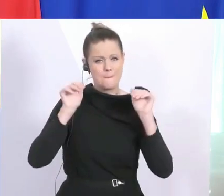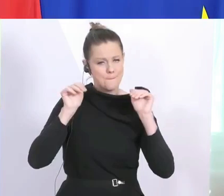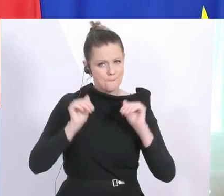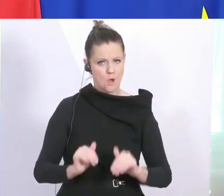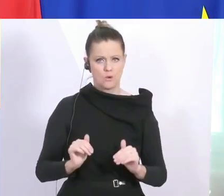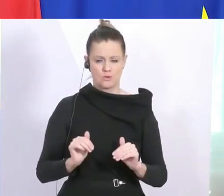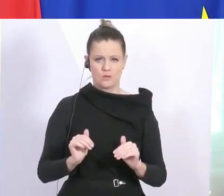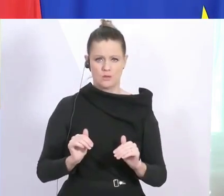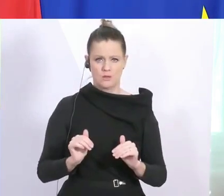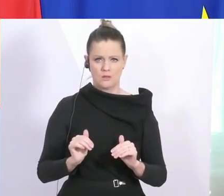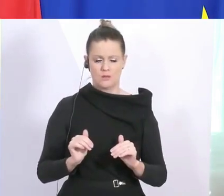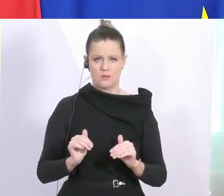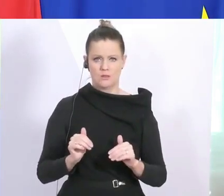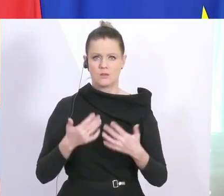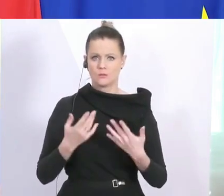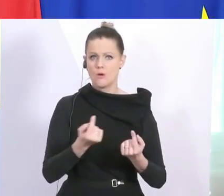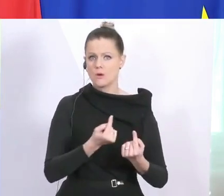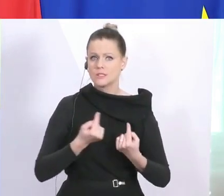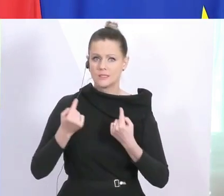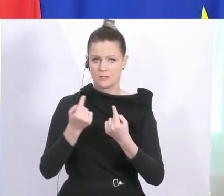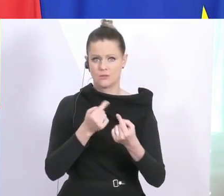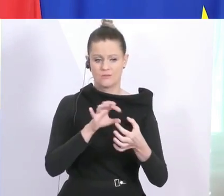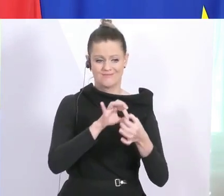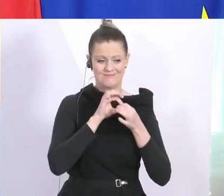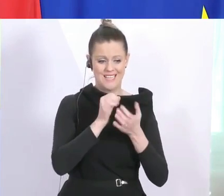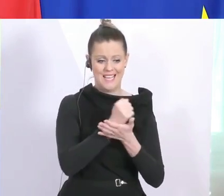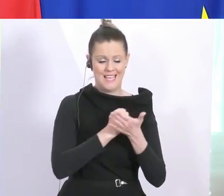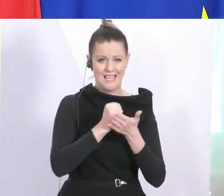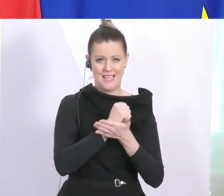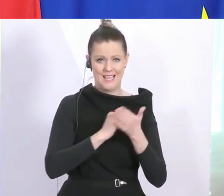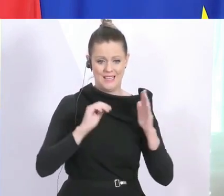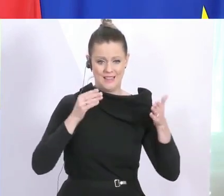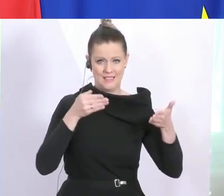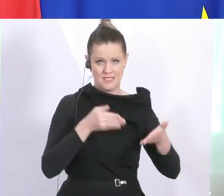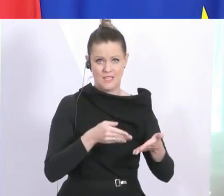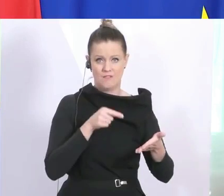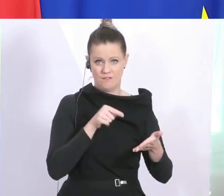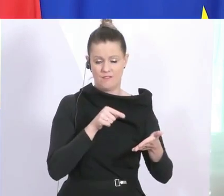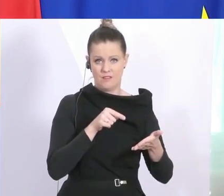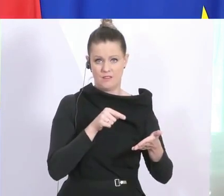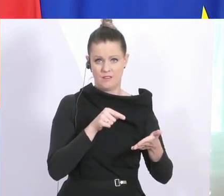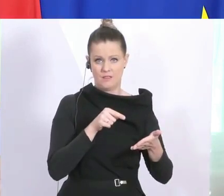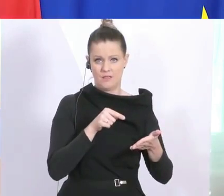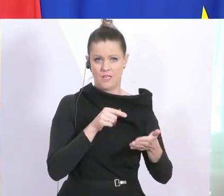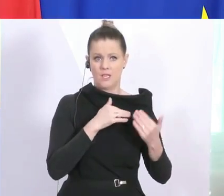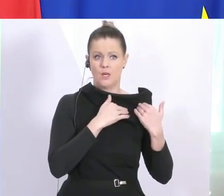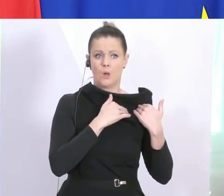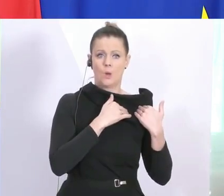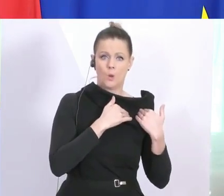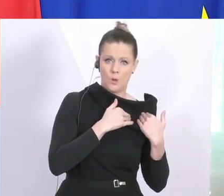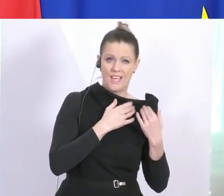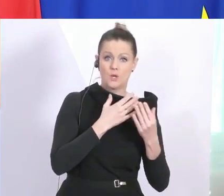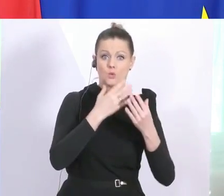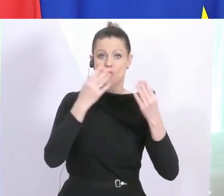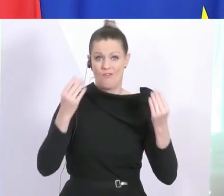diese Situation, die an der Intensivmedizin stattfinden wird, also eine massive Auslastung, Überlastung,